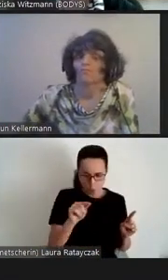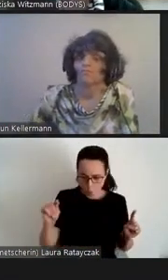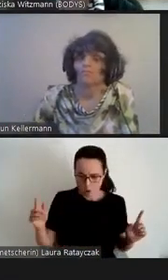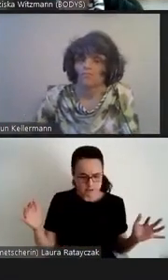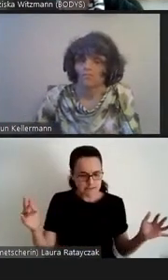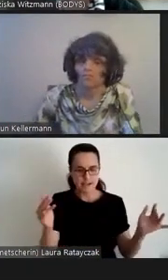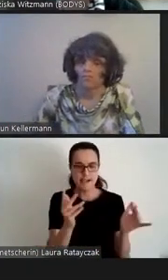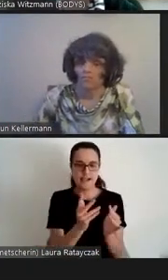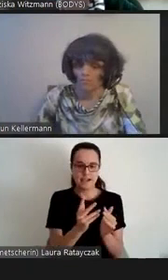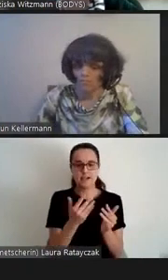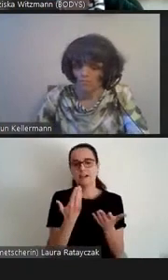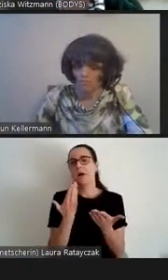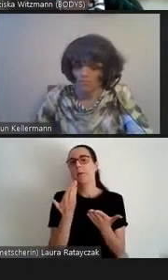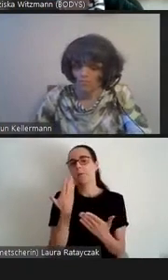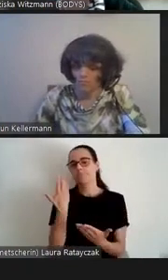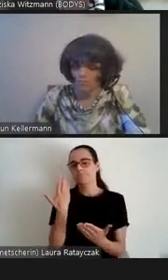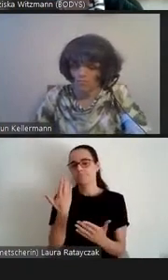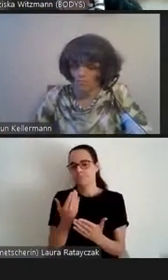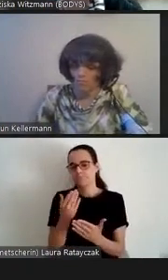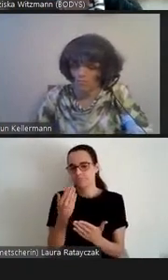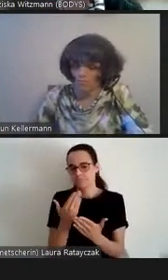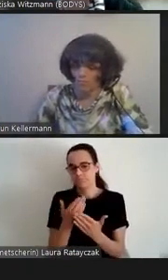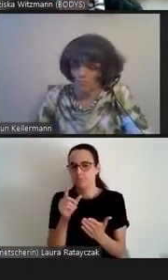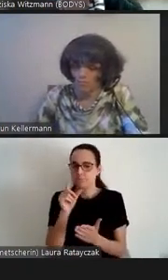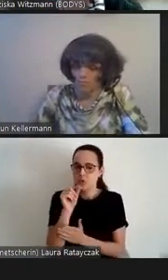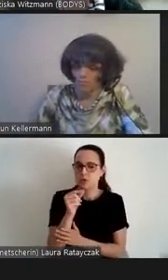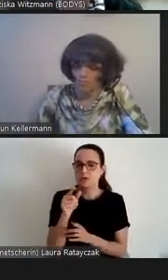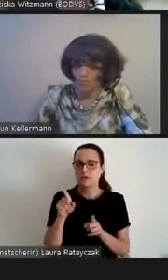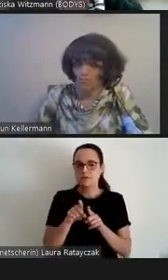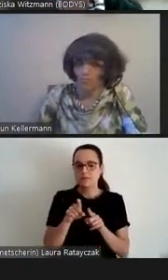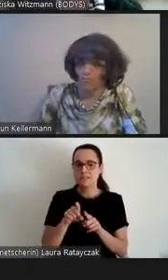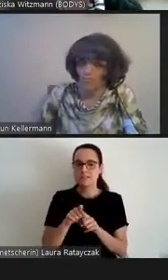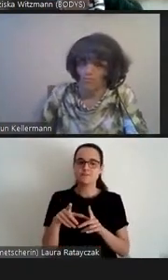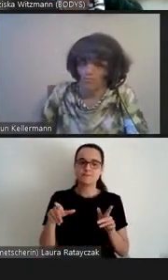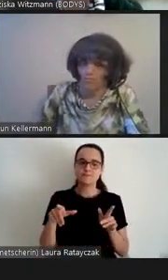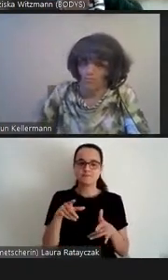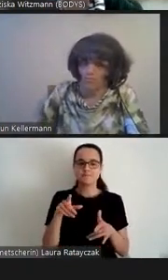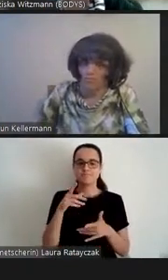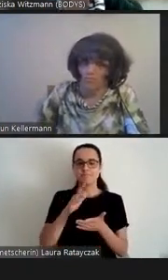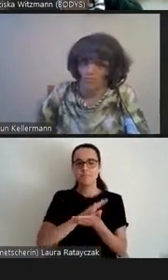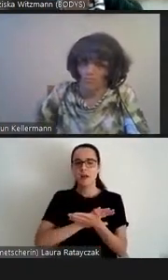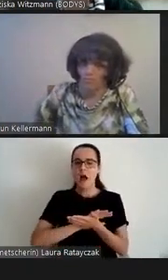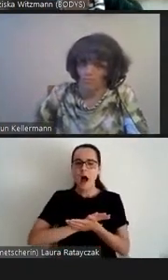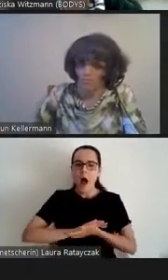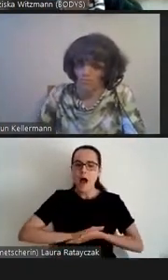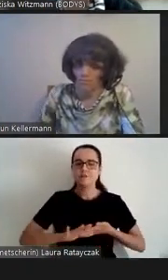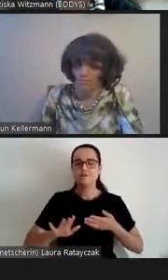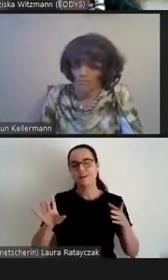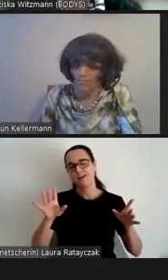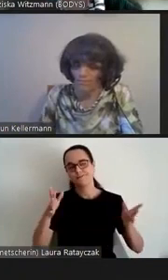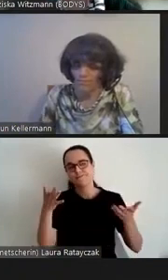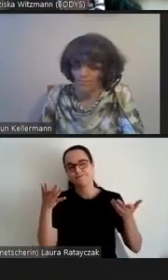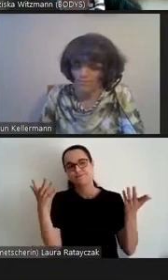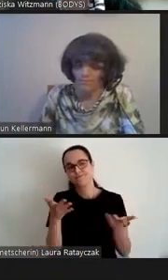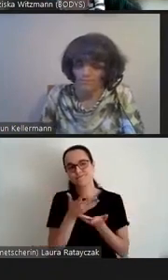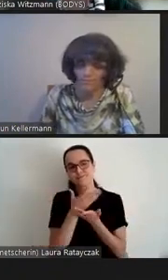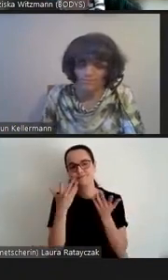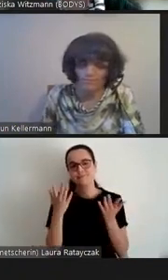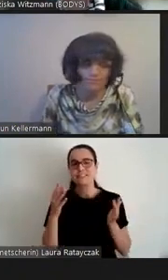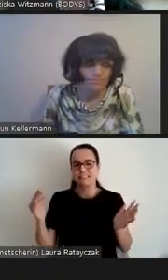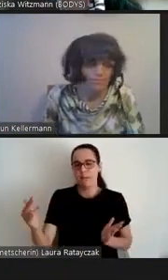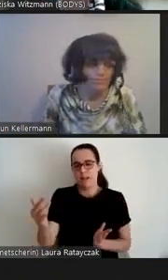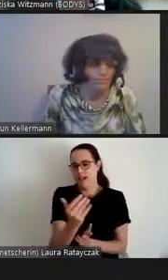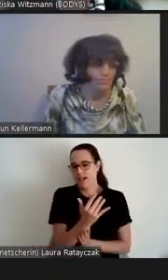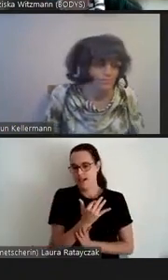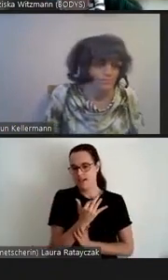ist also ein Zugang, der zunächst einfach einmal sammelt